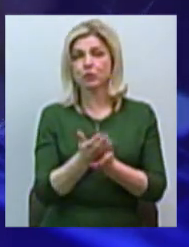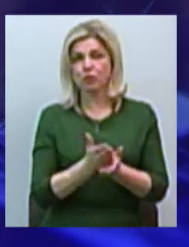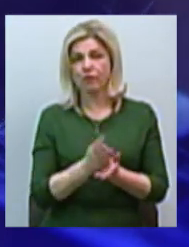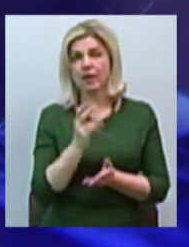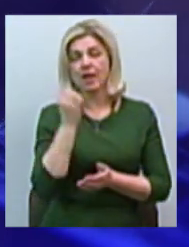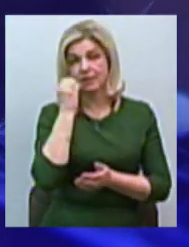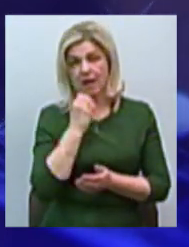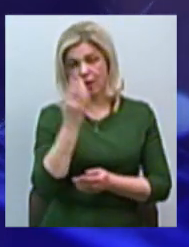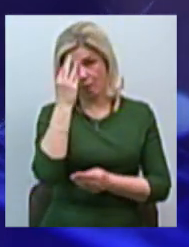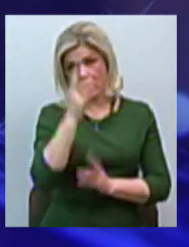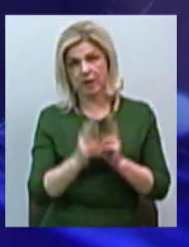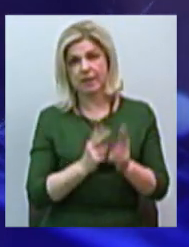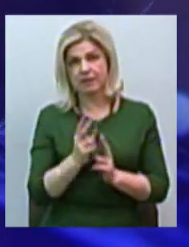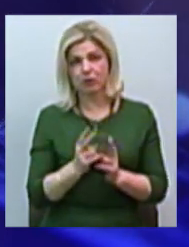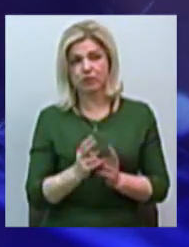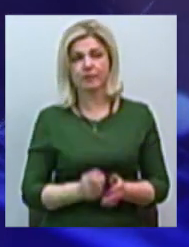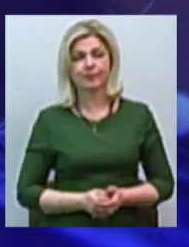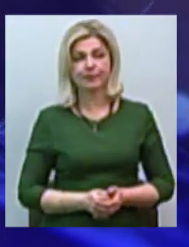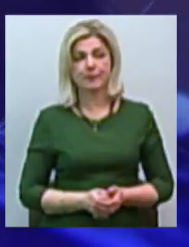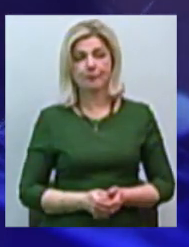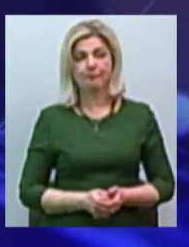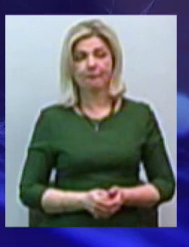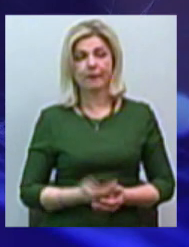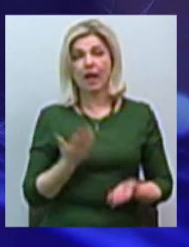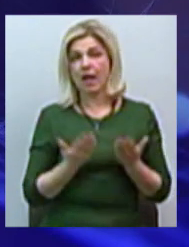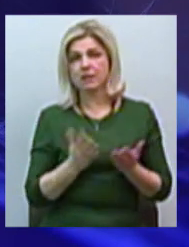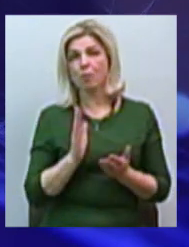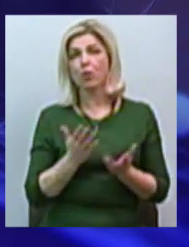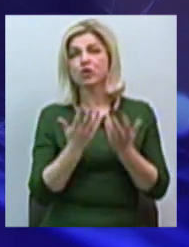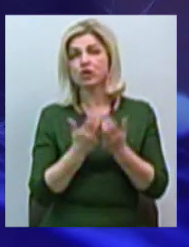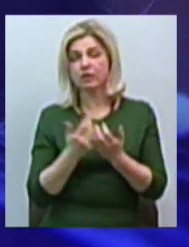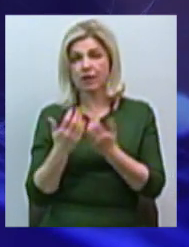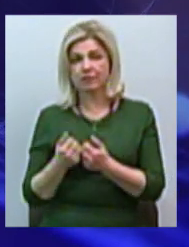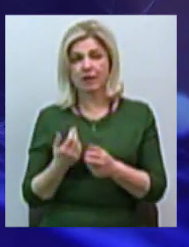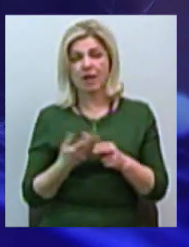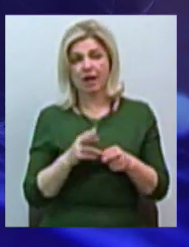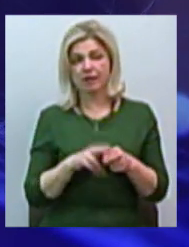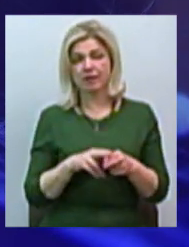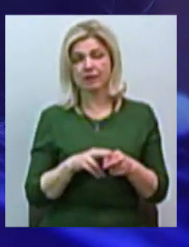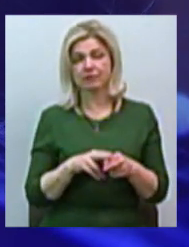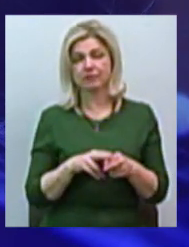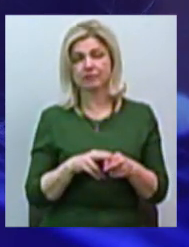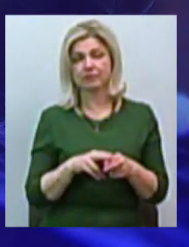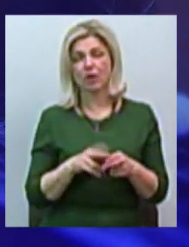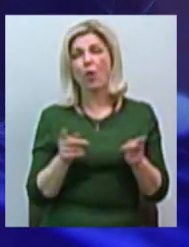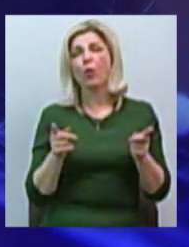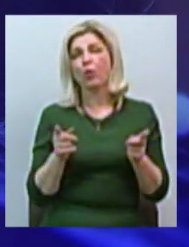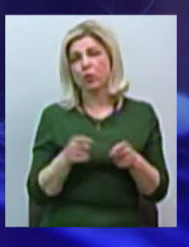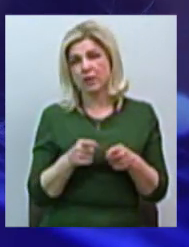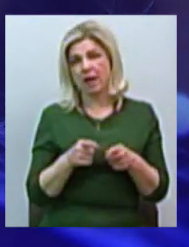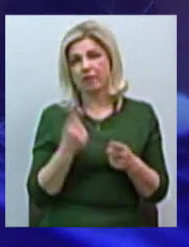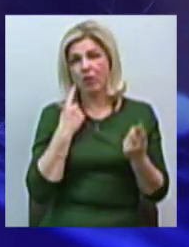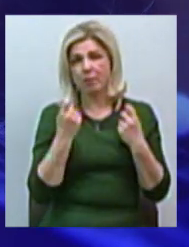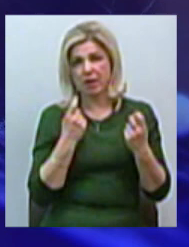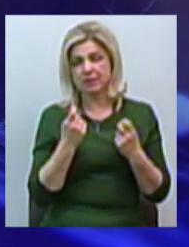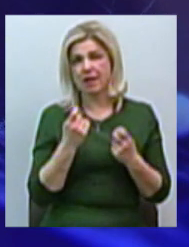модернізується, тому що, якщо можу приводити цифри, це вже достатньо узкоспеціальна інформація, не думаю,